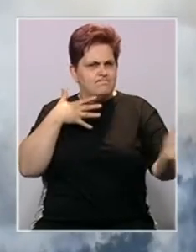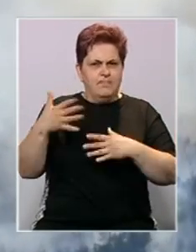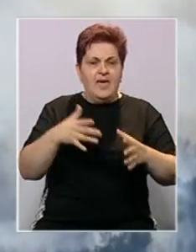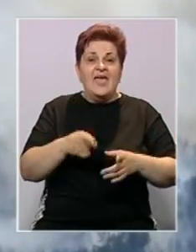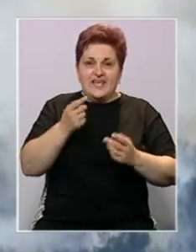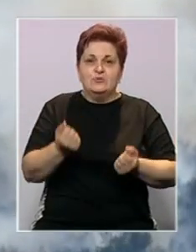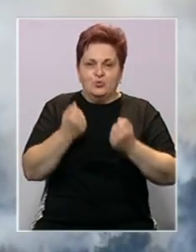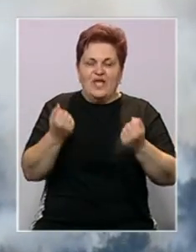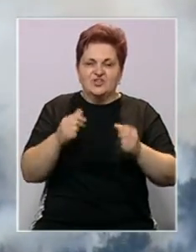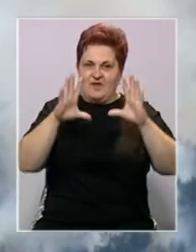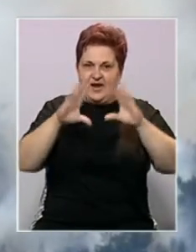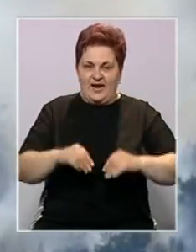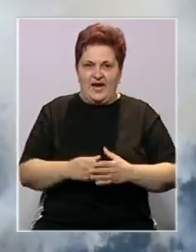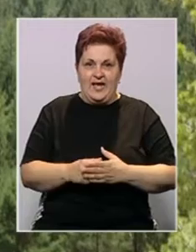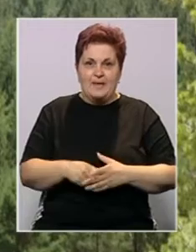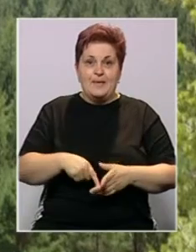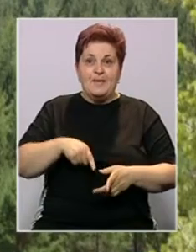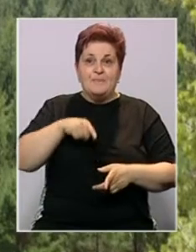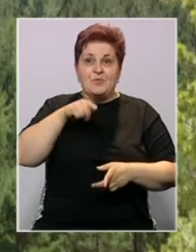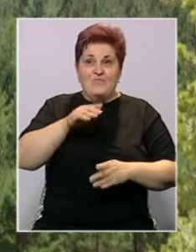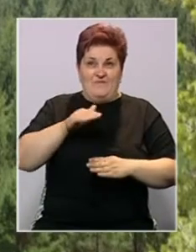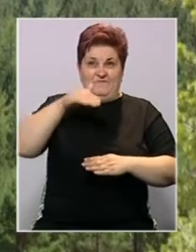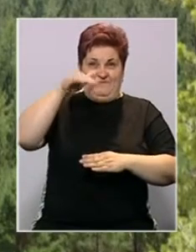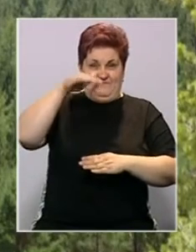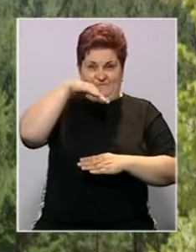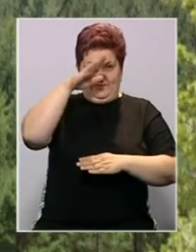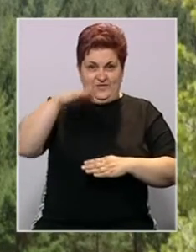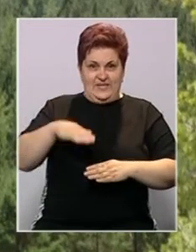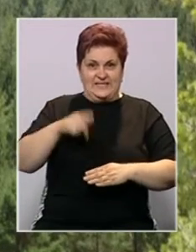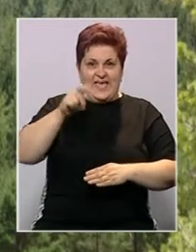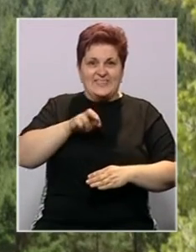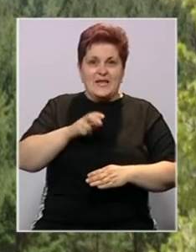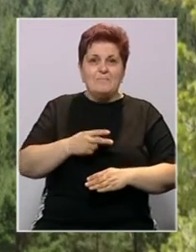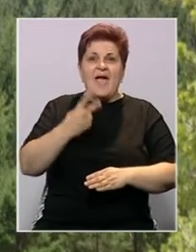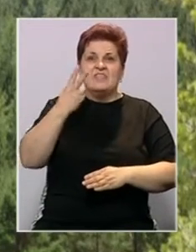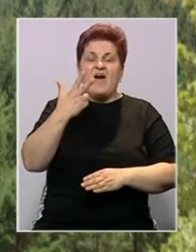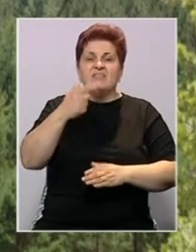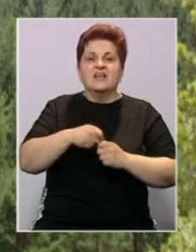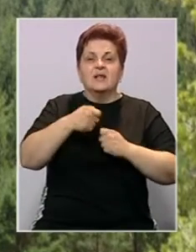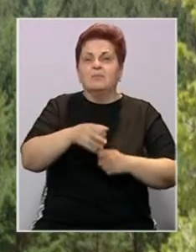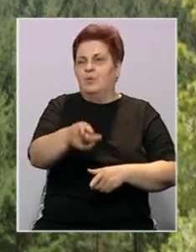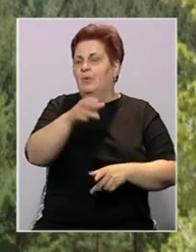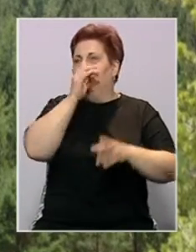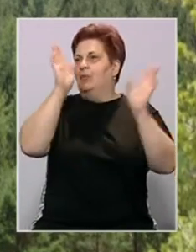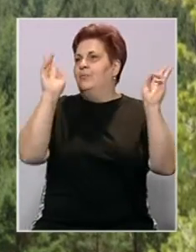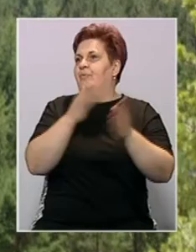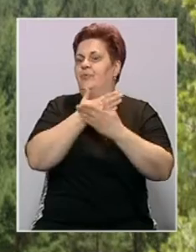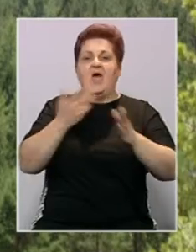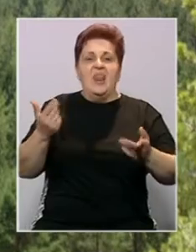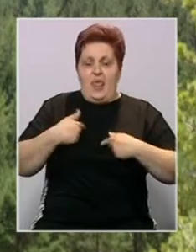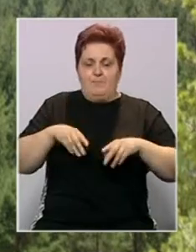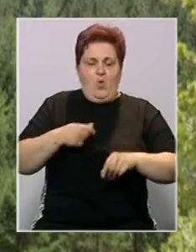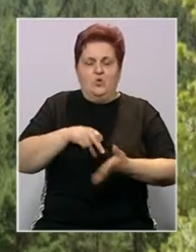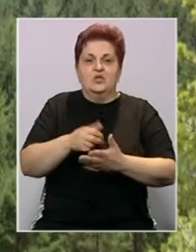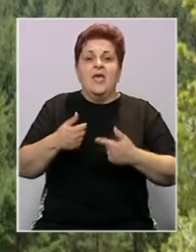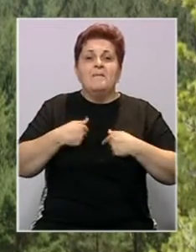i to otežava gašenje. Ove visoke dijelove gore gdje treba se ići po dva, tri kilometra, to je nemoguće. Nemoguće zemaljski snagama,